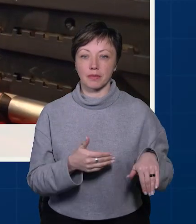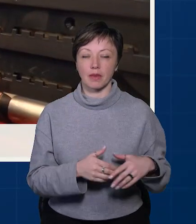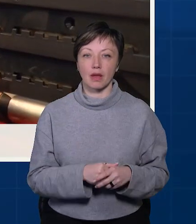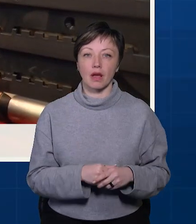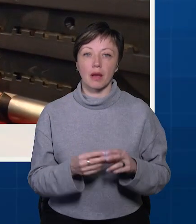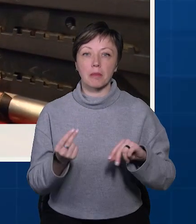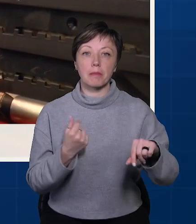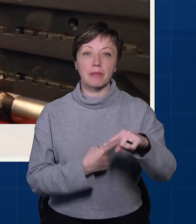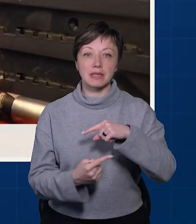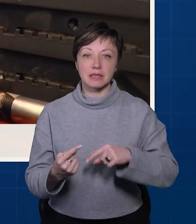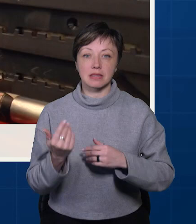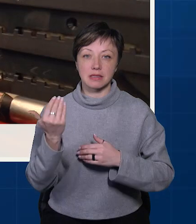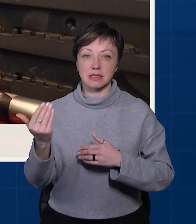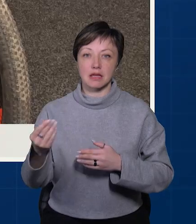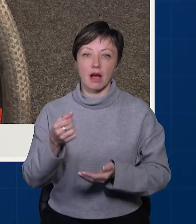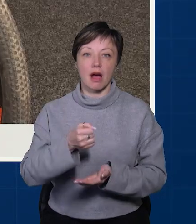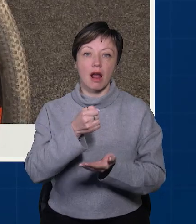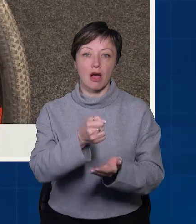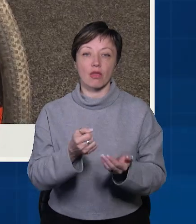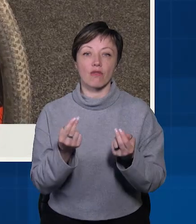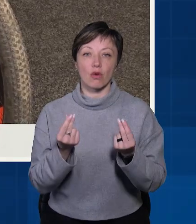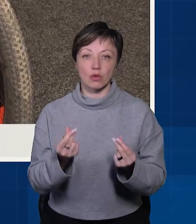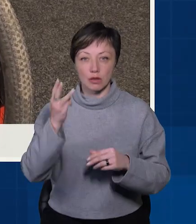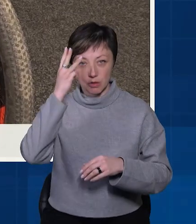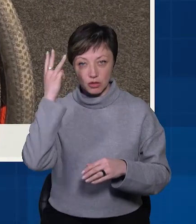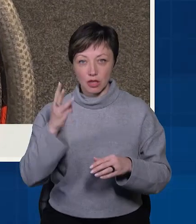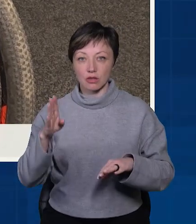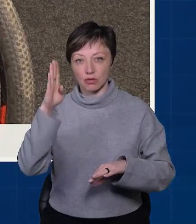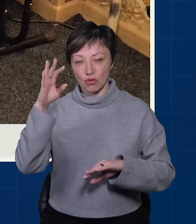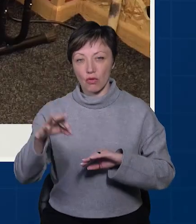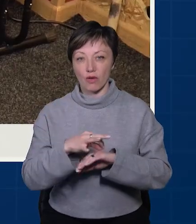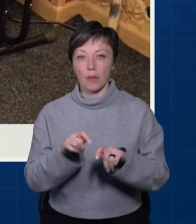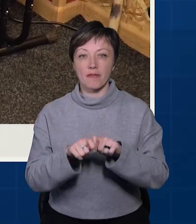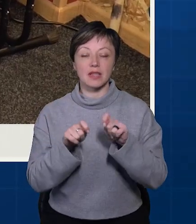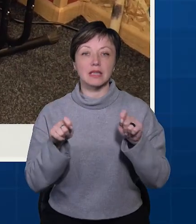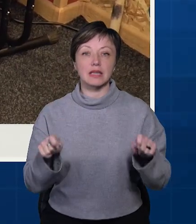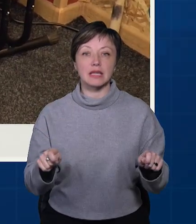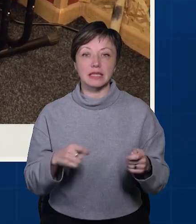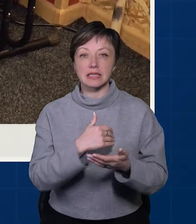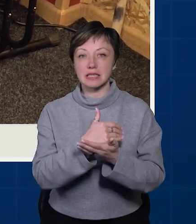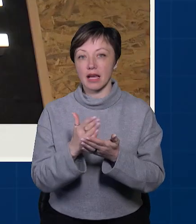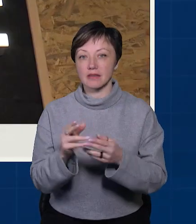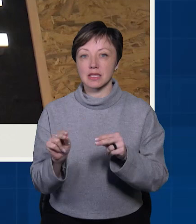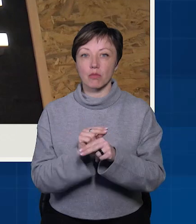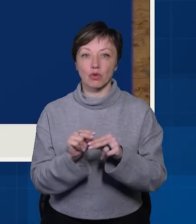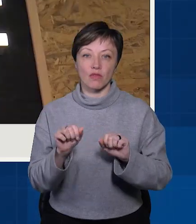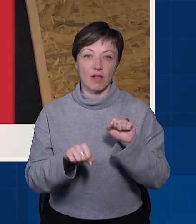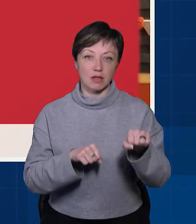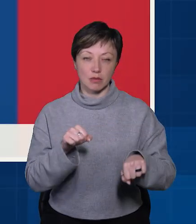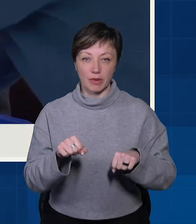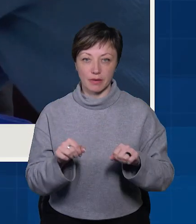Бізнес за грантові кошти. Хмельничанка та її чоловік військовий відкрили у місті сервіс з ремонту велосипедів.